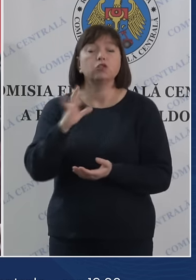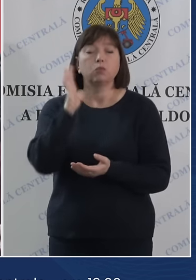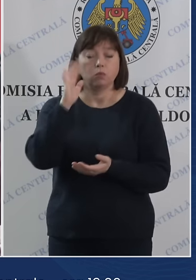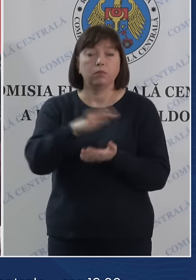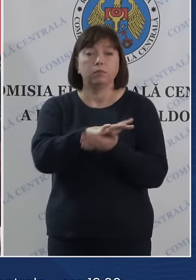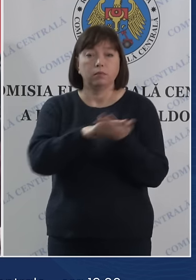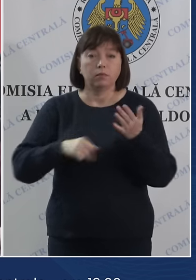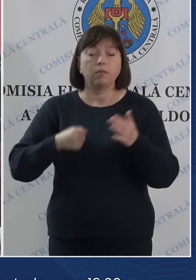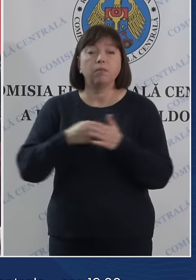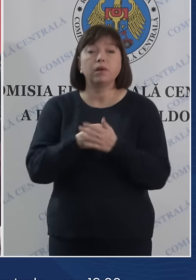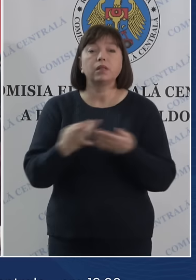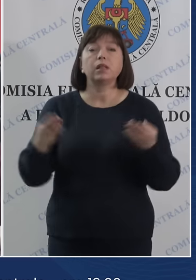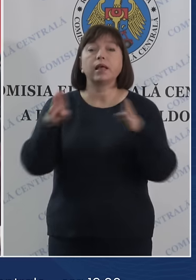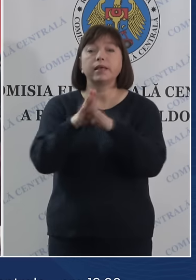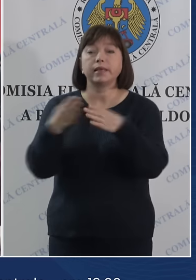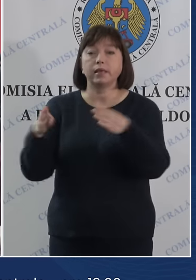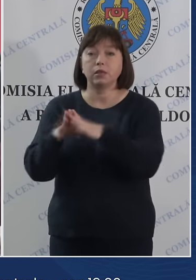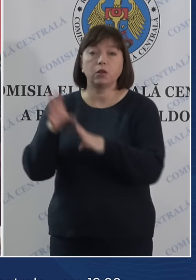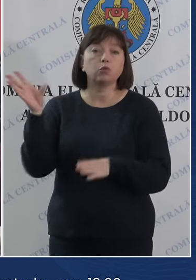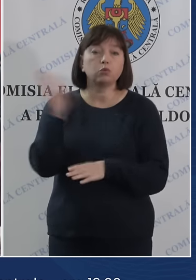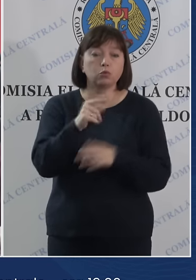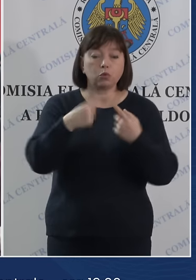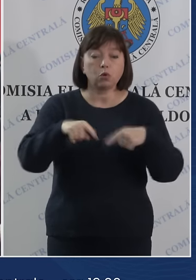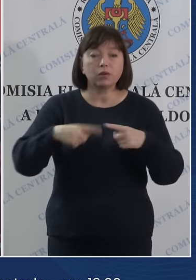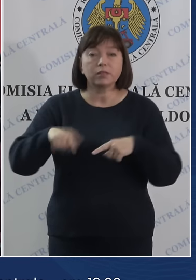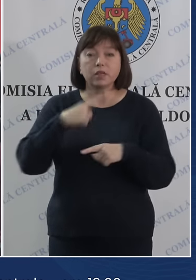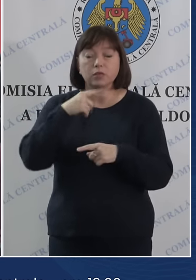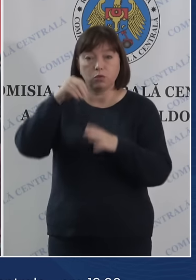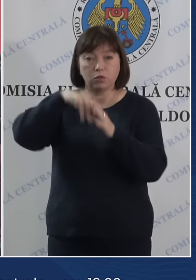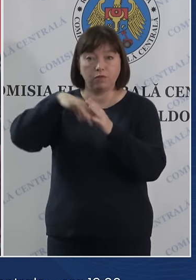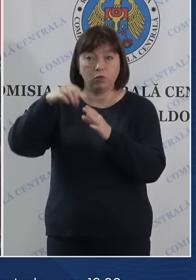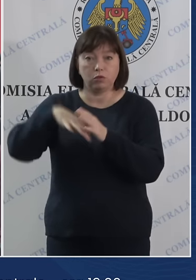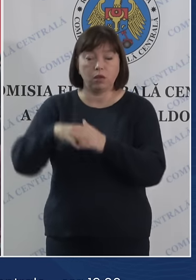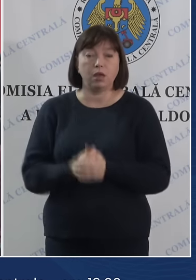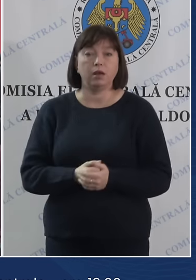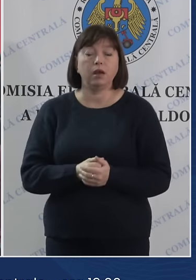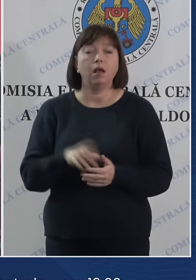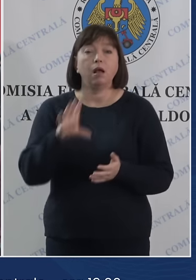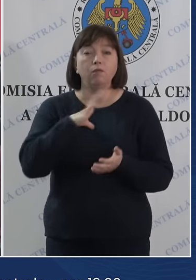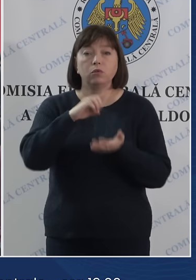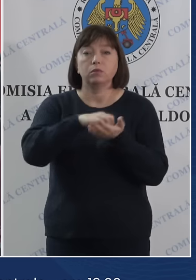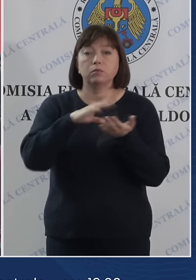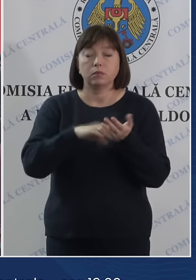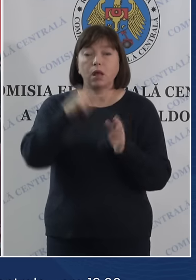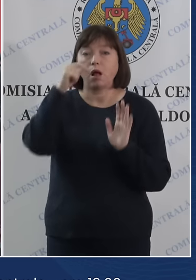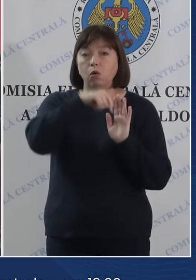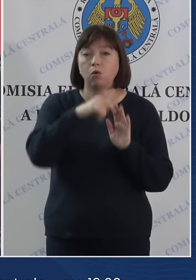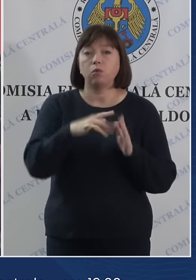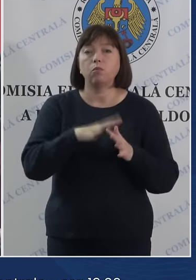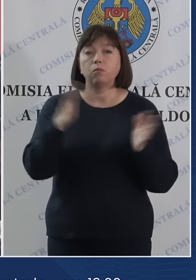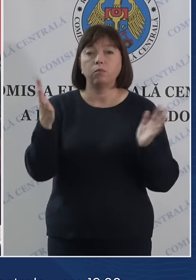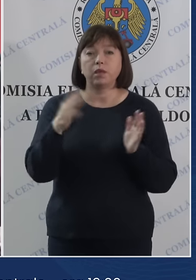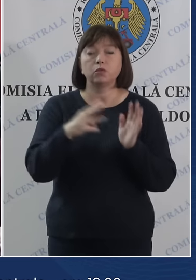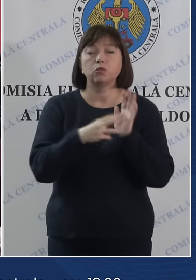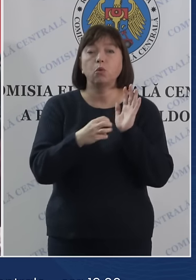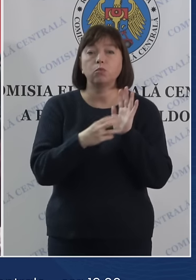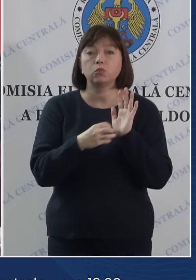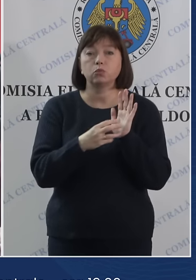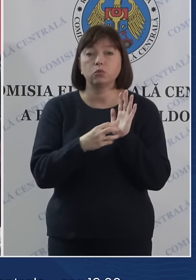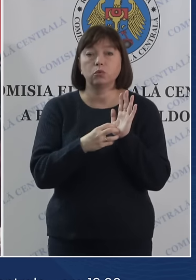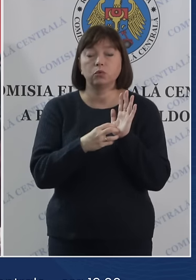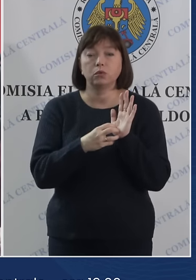face până la închiderea tuturor secțiilor de votare. Am înregistrat acolo peste 800 de